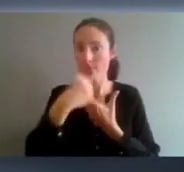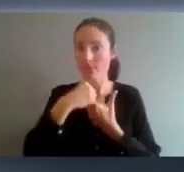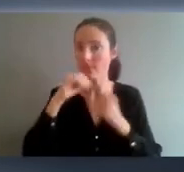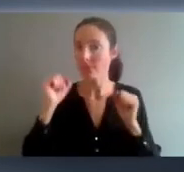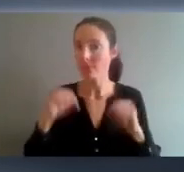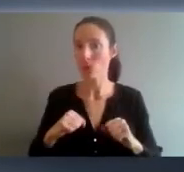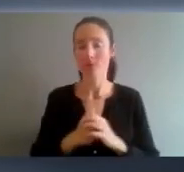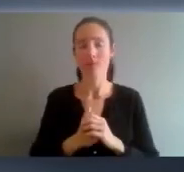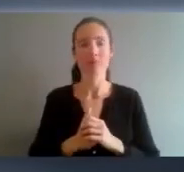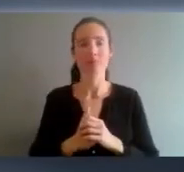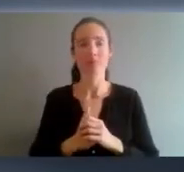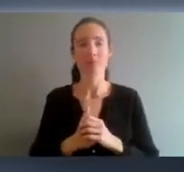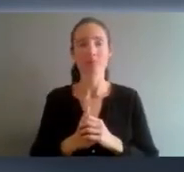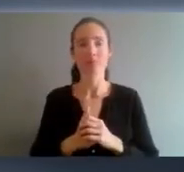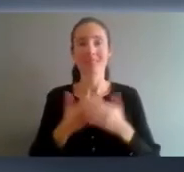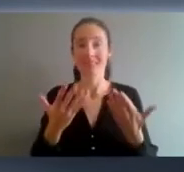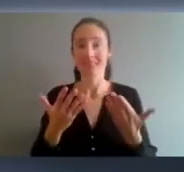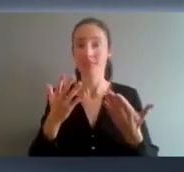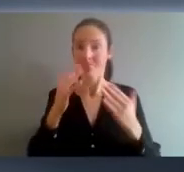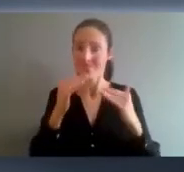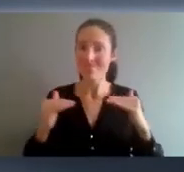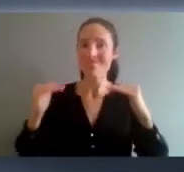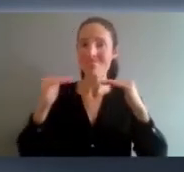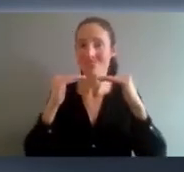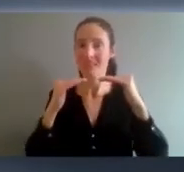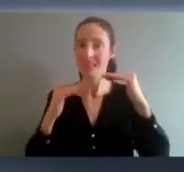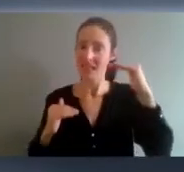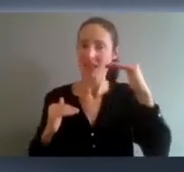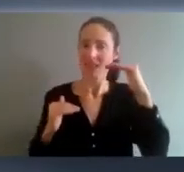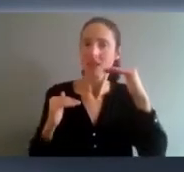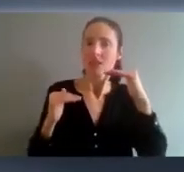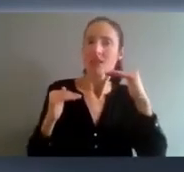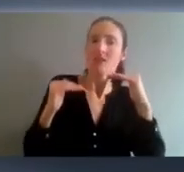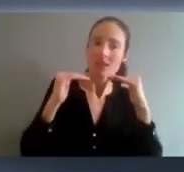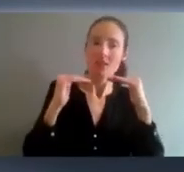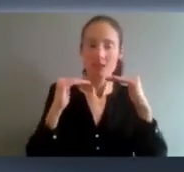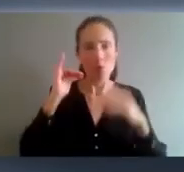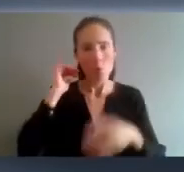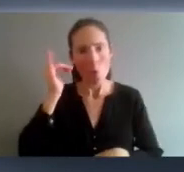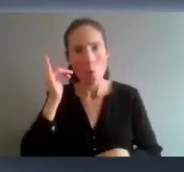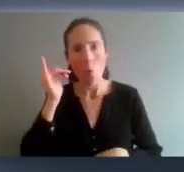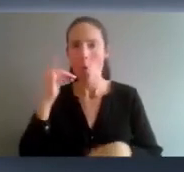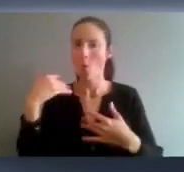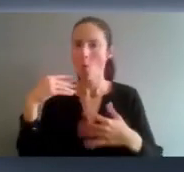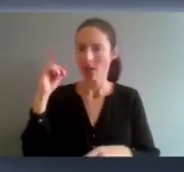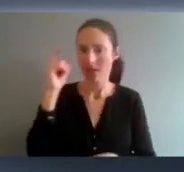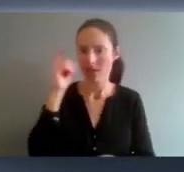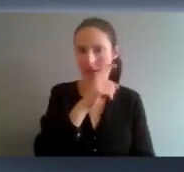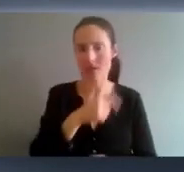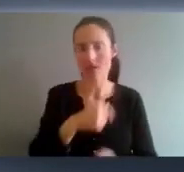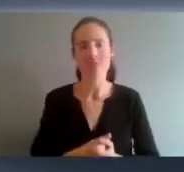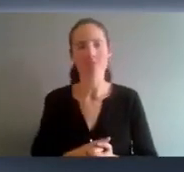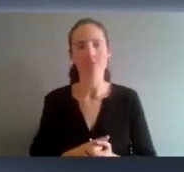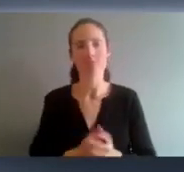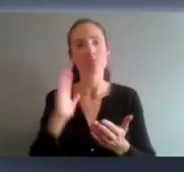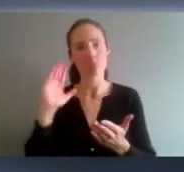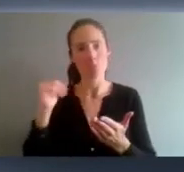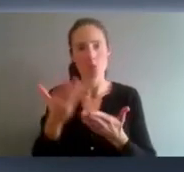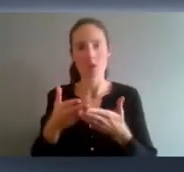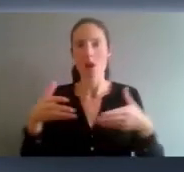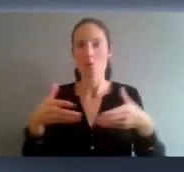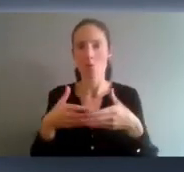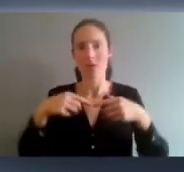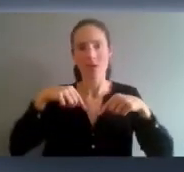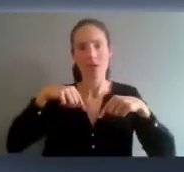Ce chemin qui mène à l'égalité est long et il est sinueux. C'est pourquoi le Conseil fédéral, en mars